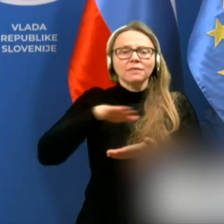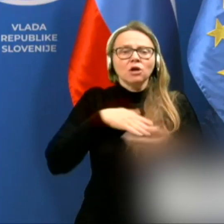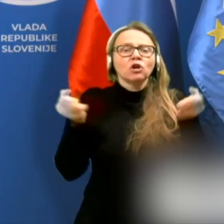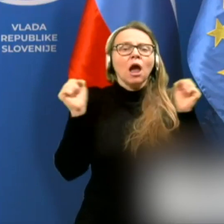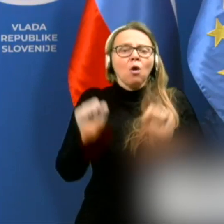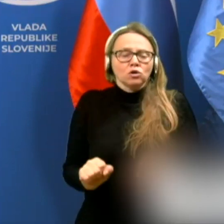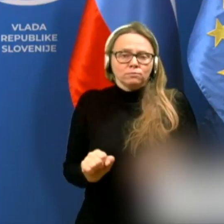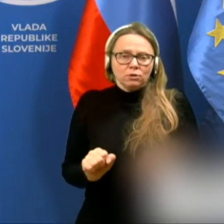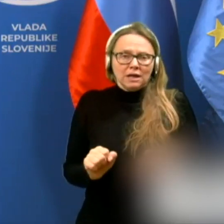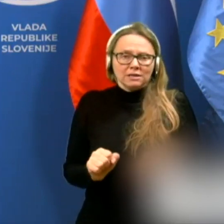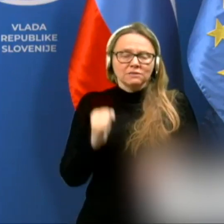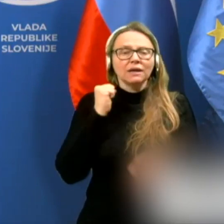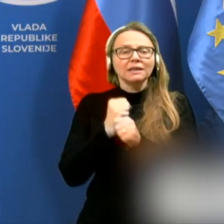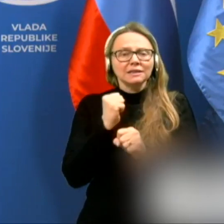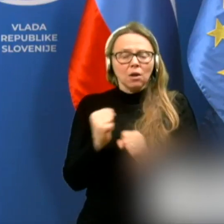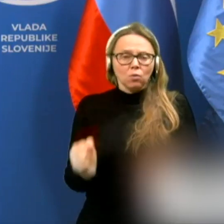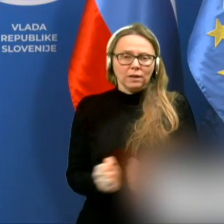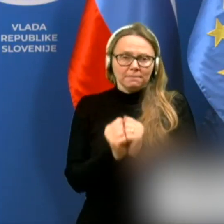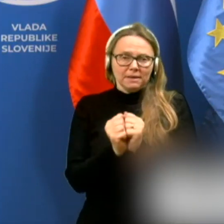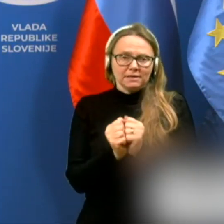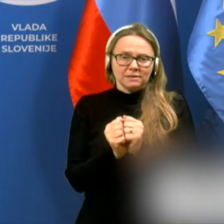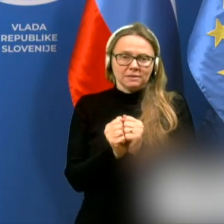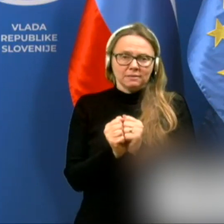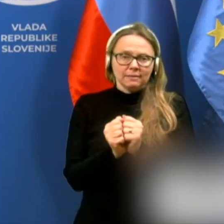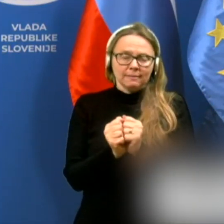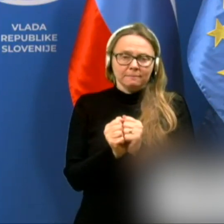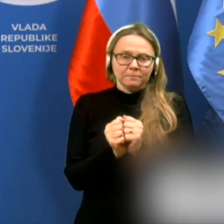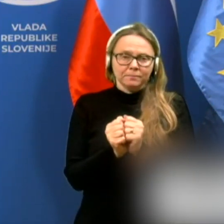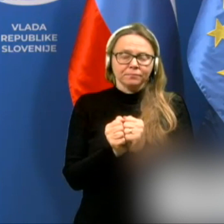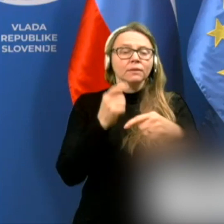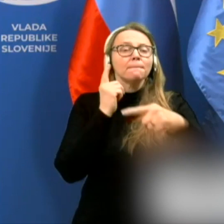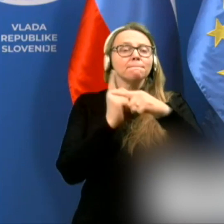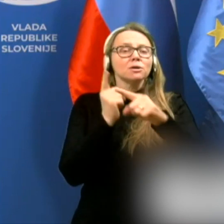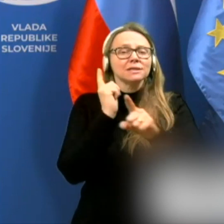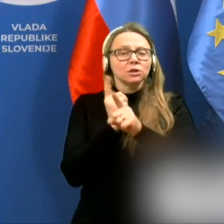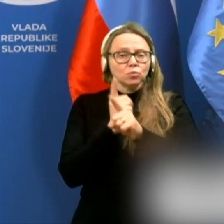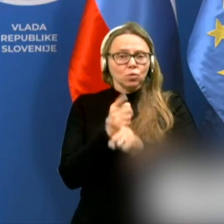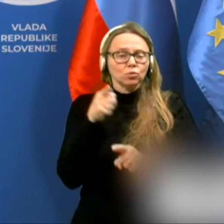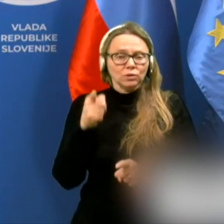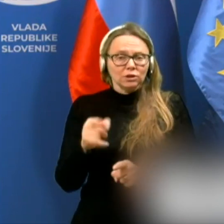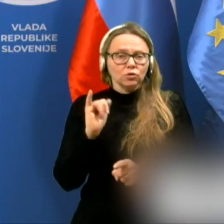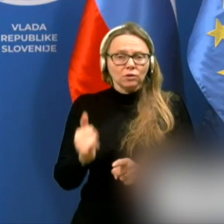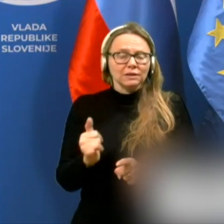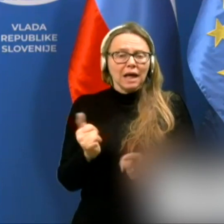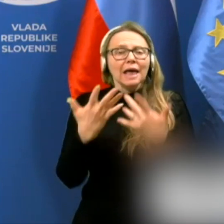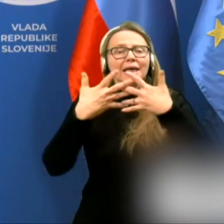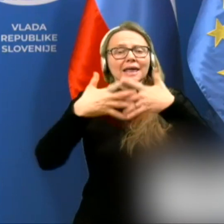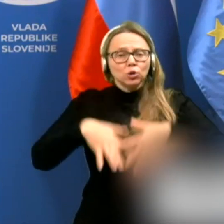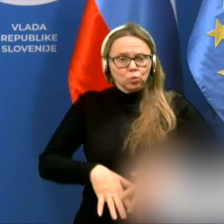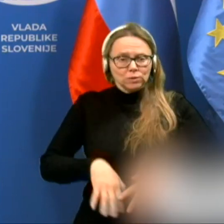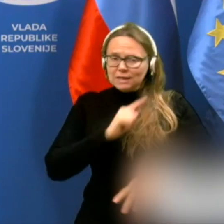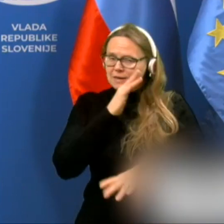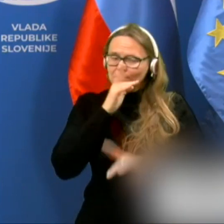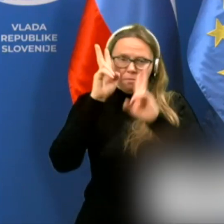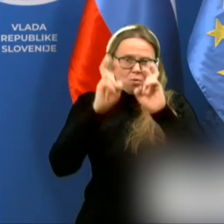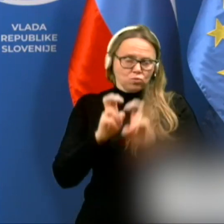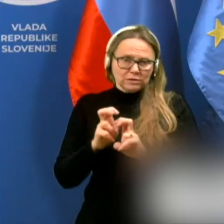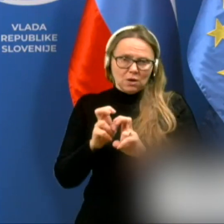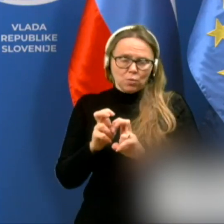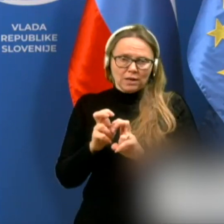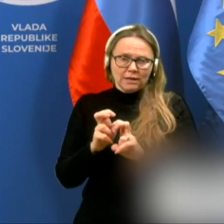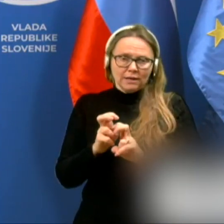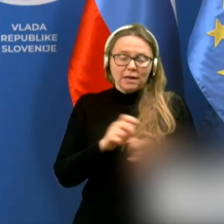gospodarstva in delovnih mest. Pozitivno je tudi to, da industrije ne bomo ustavljali,